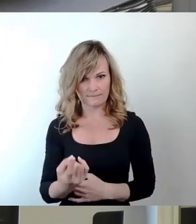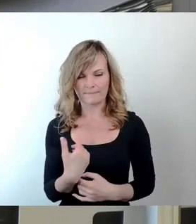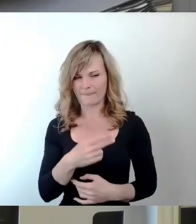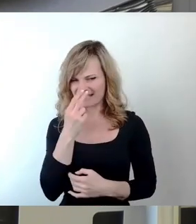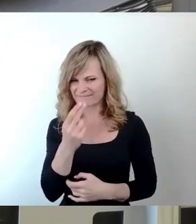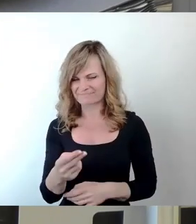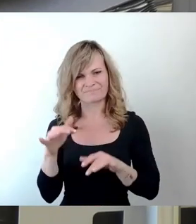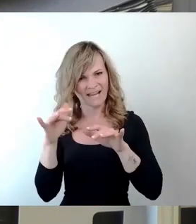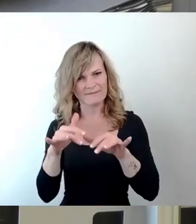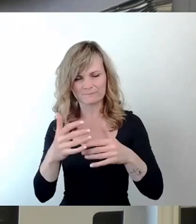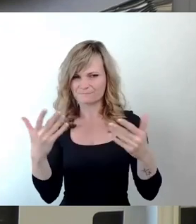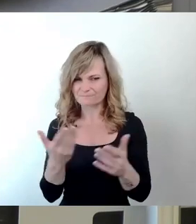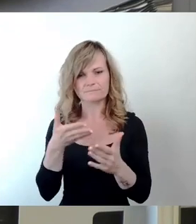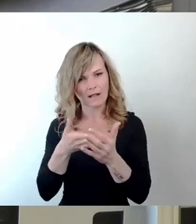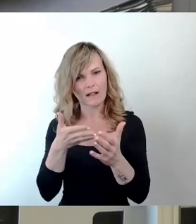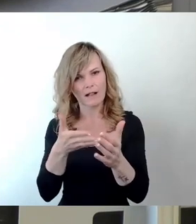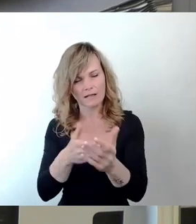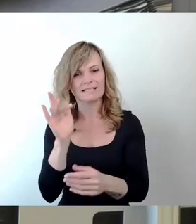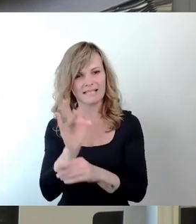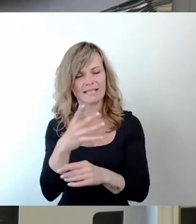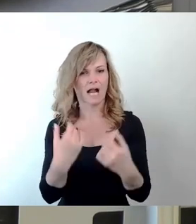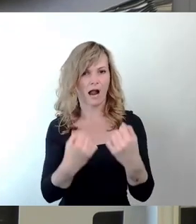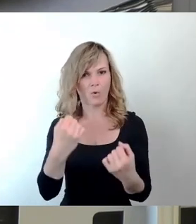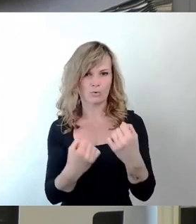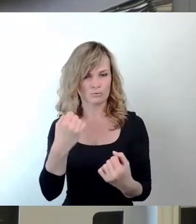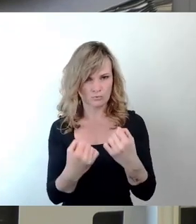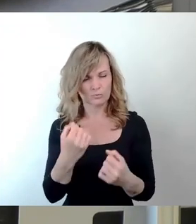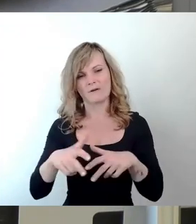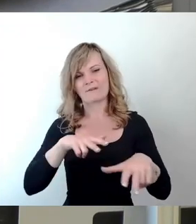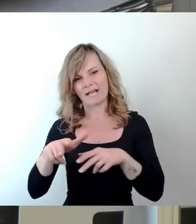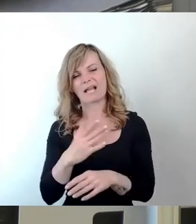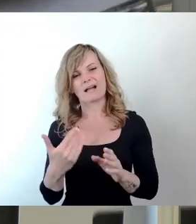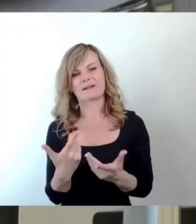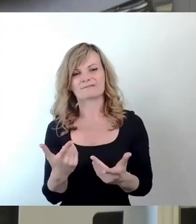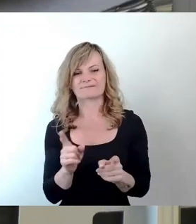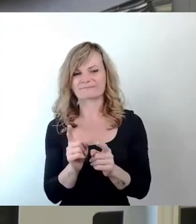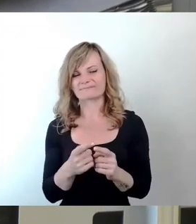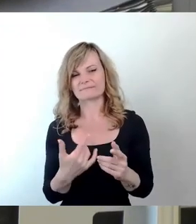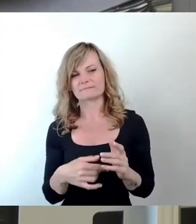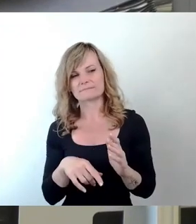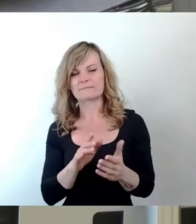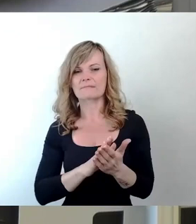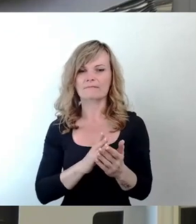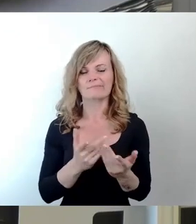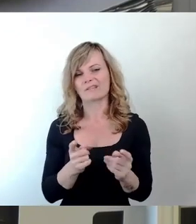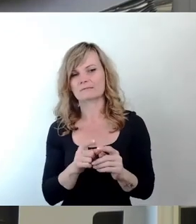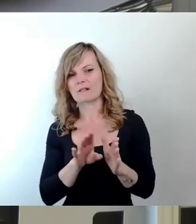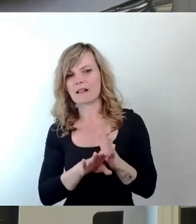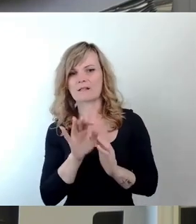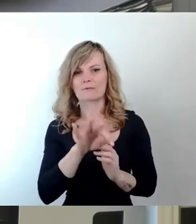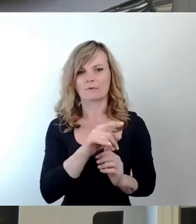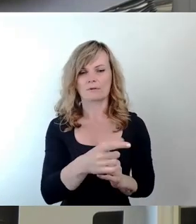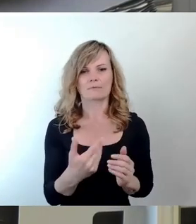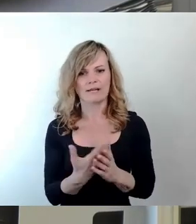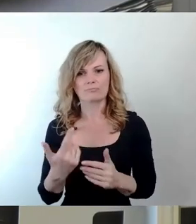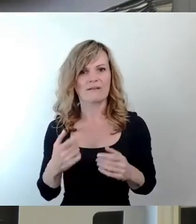zunehmenden Schikanen gegen den Autoverkehr, wie etwa dem absichtlichen Erzeugnissen von Engpässen durch den Wegfall von Fahrspuren.